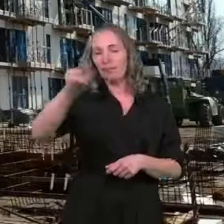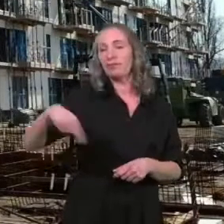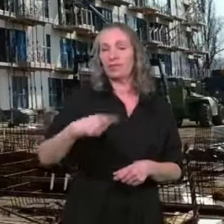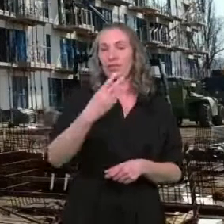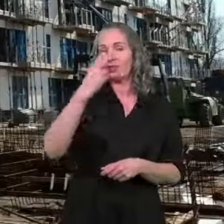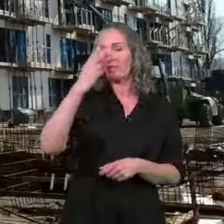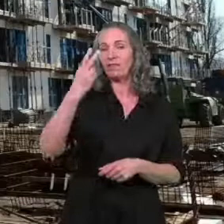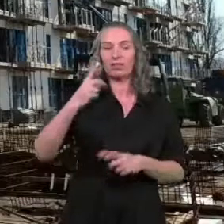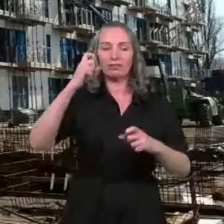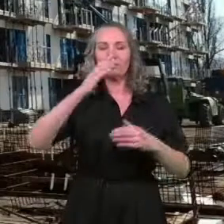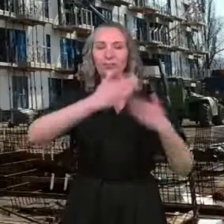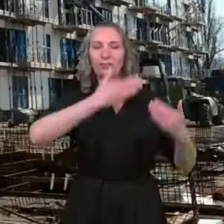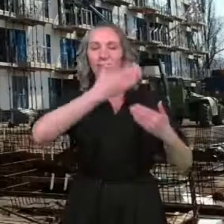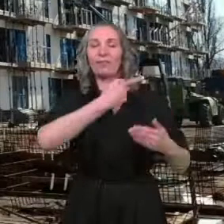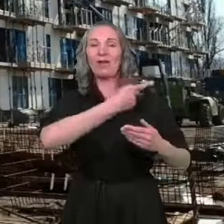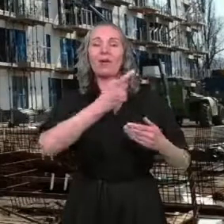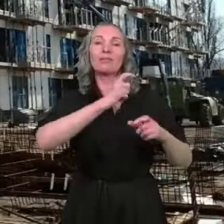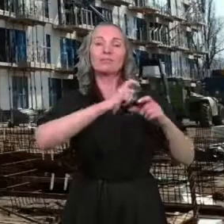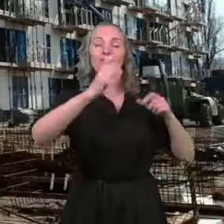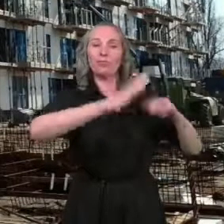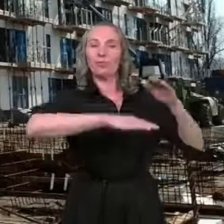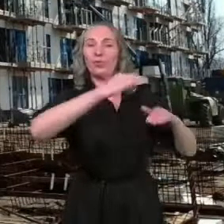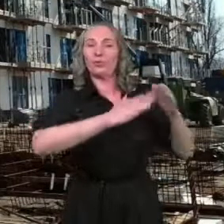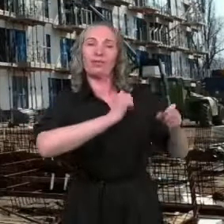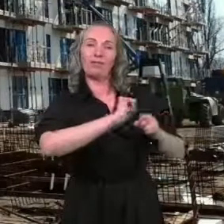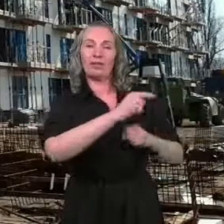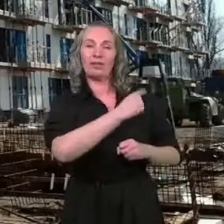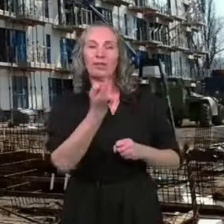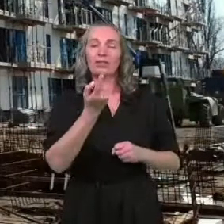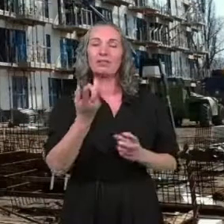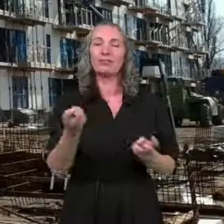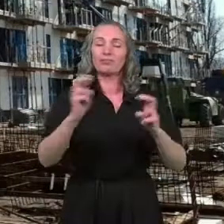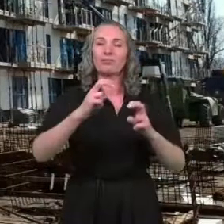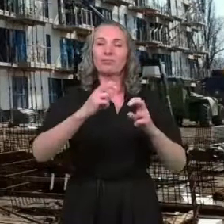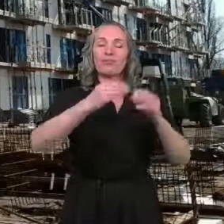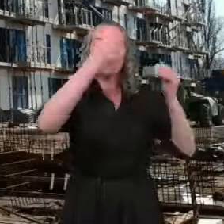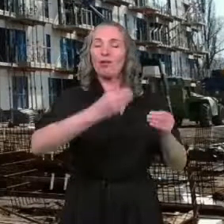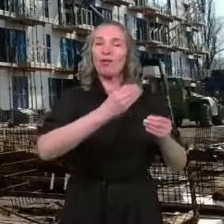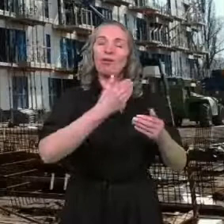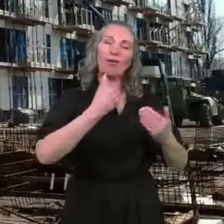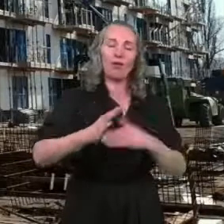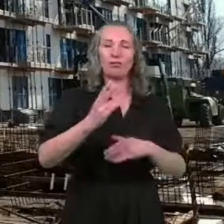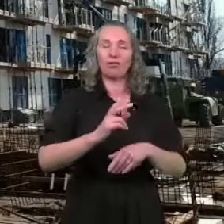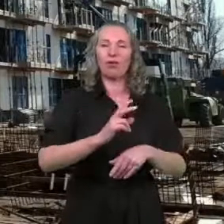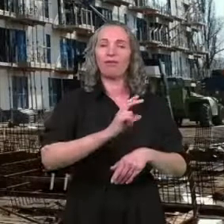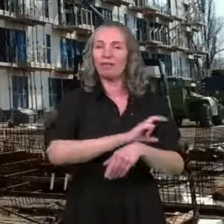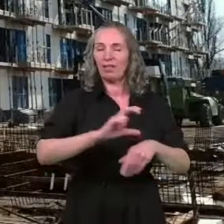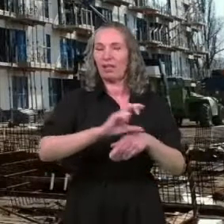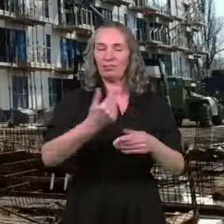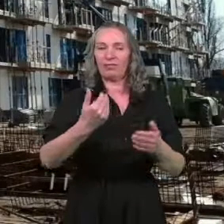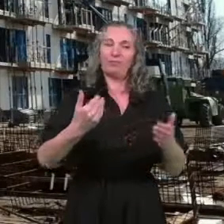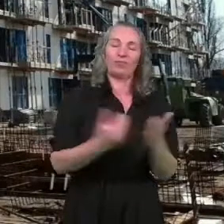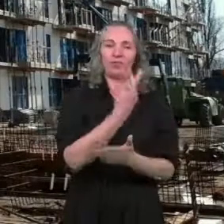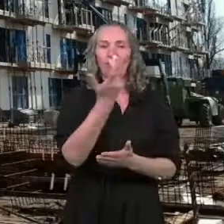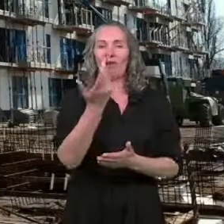na slajdach jak te bloki powstają. Powstają z prefabrykatów, więc ta technologia jest rzeczywiście na tyle